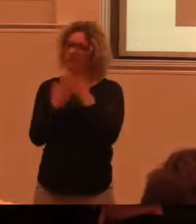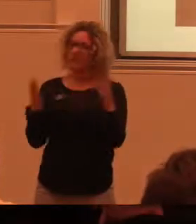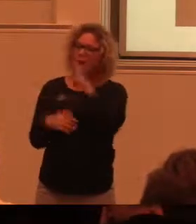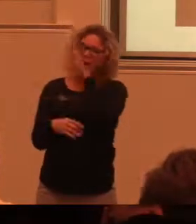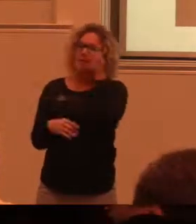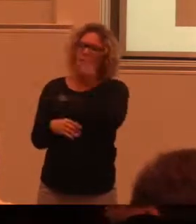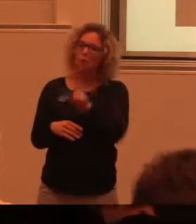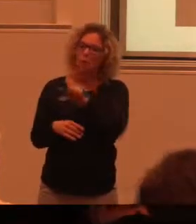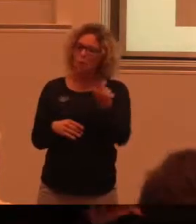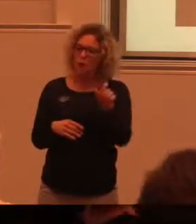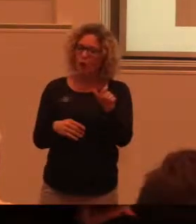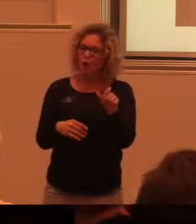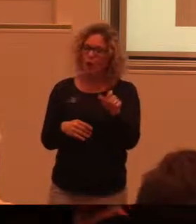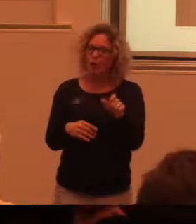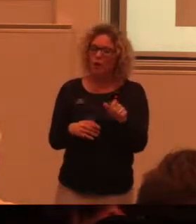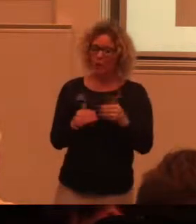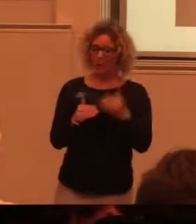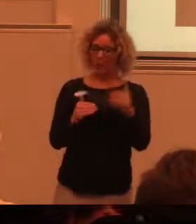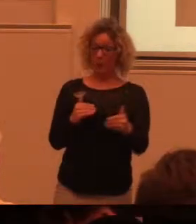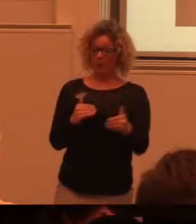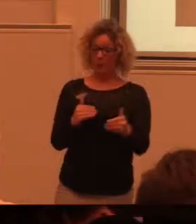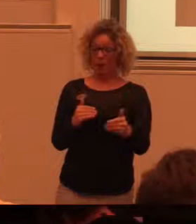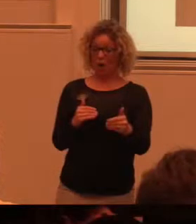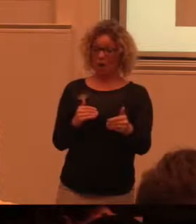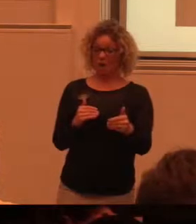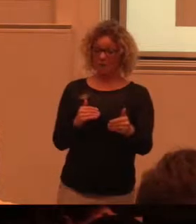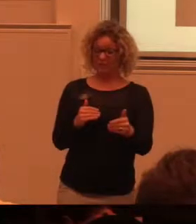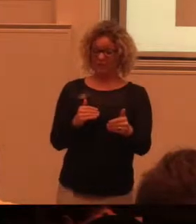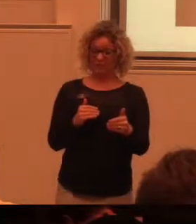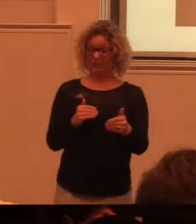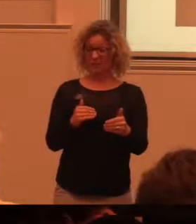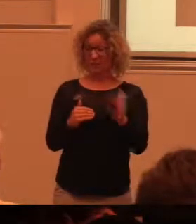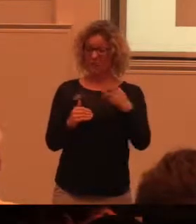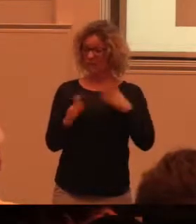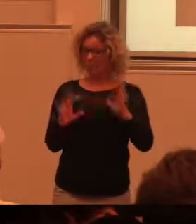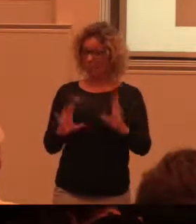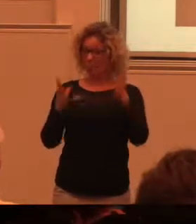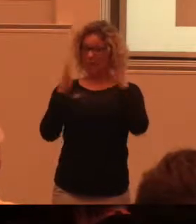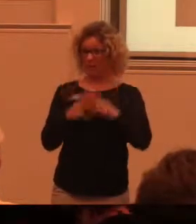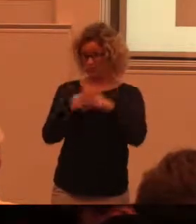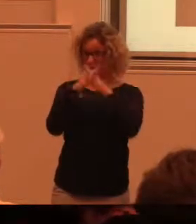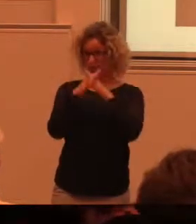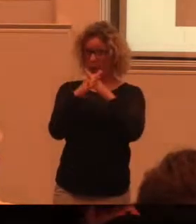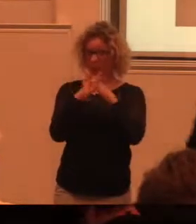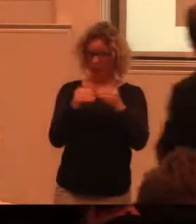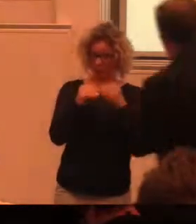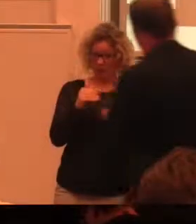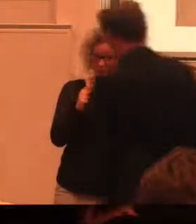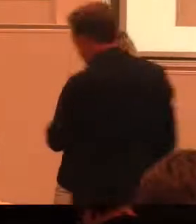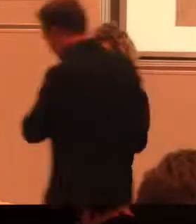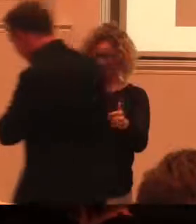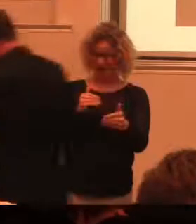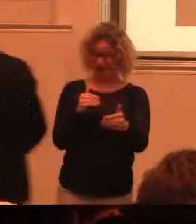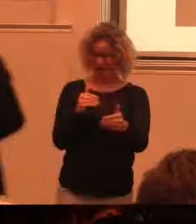klostret. Och utanför för att man ska kunna komma och uppleva kyrkan även när man